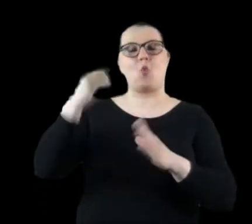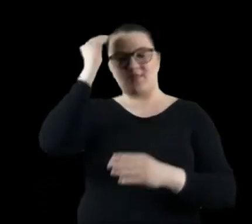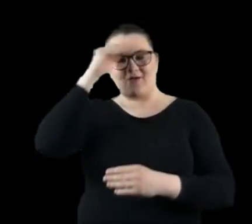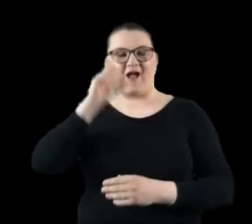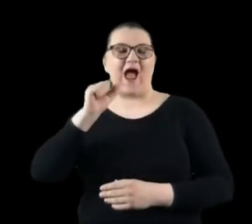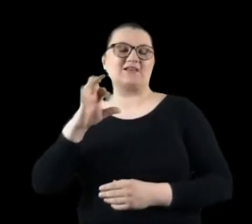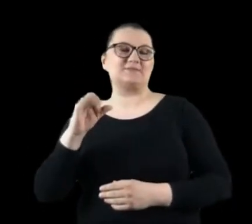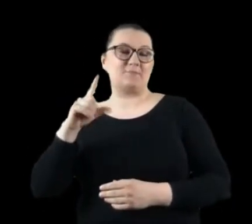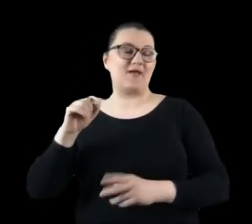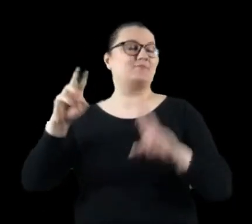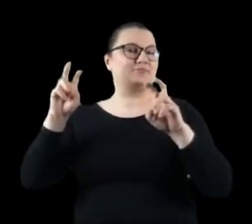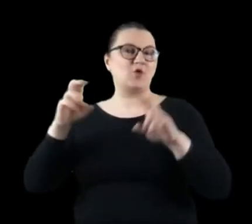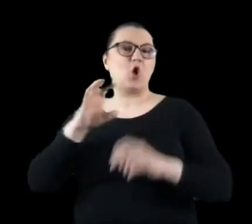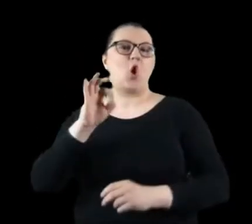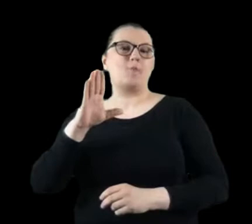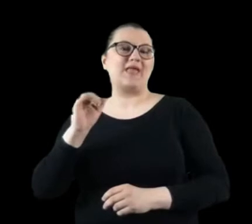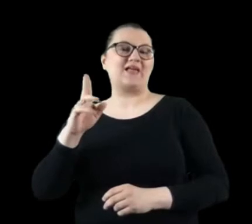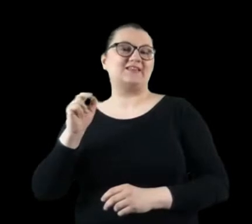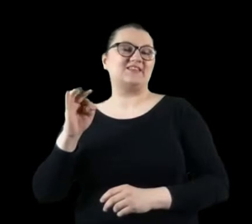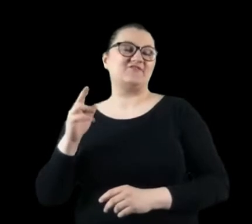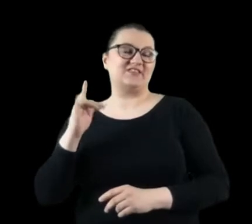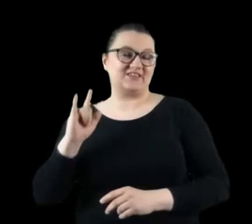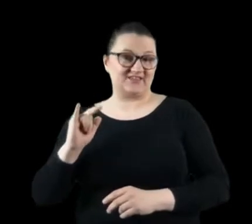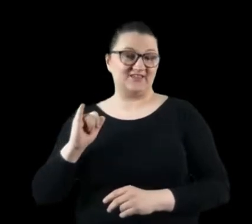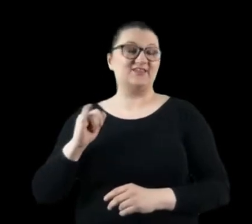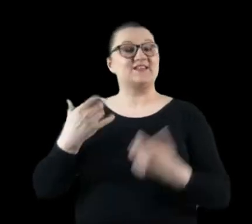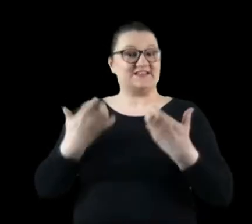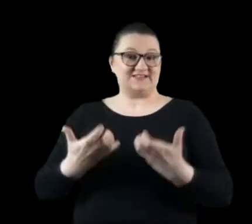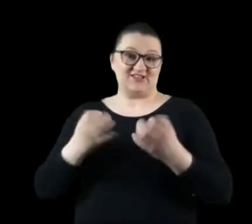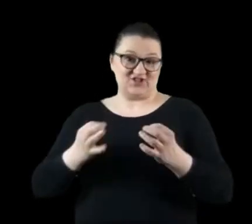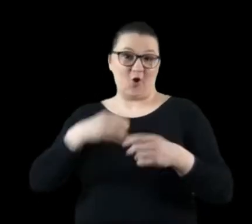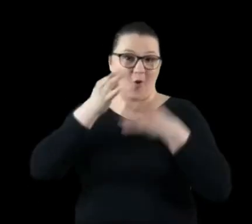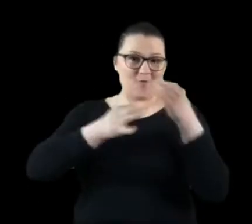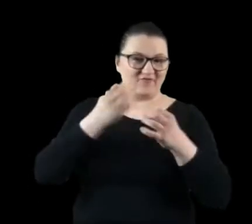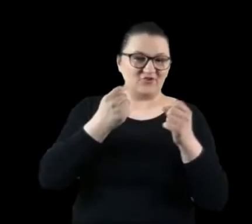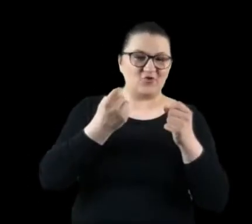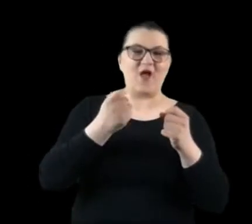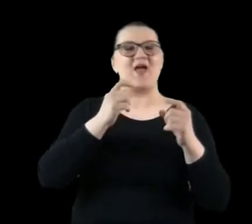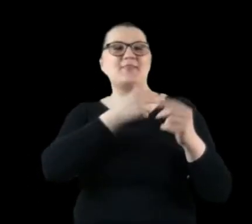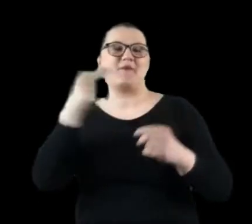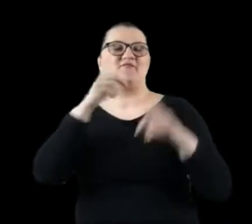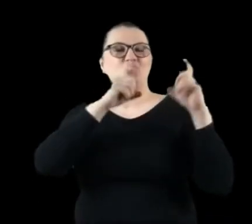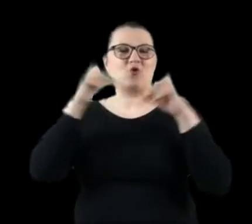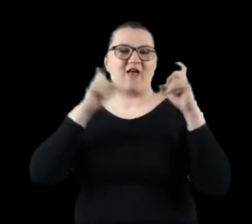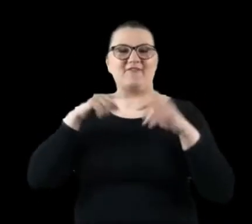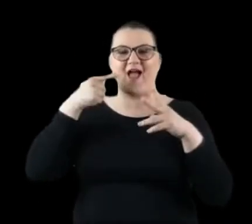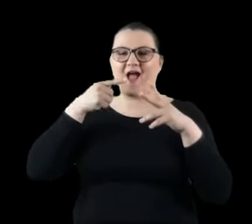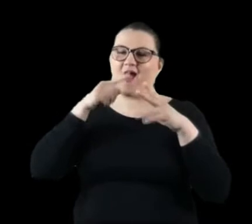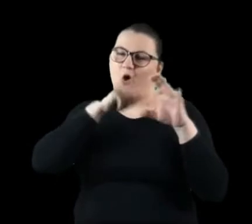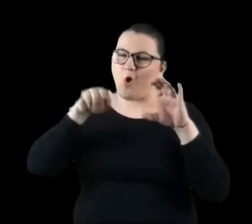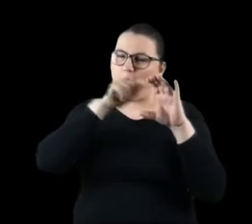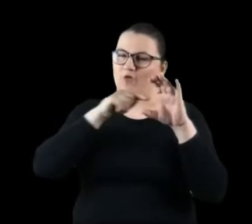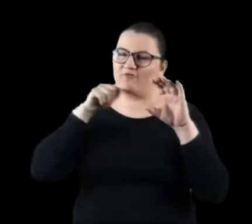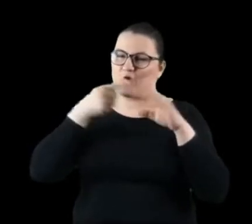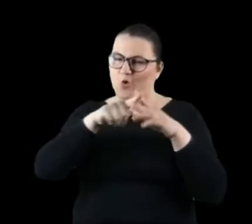Obiektywni i chciałabym dzisiaj opowiedzieć Państwu trochę o fotografii otworkowej. Nasze spotkanie podzieliłam na